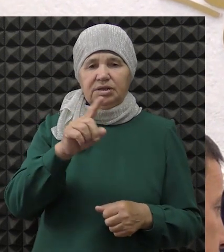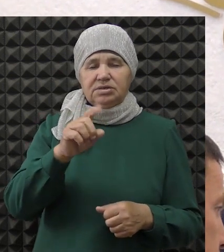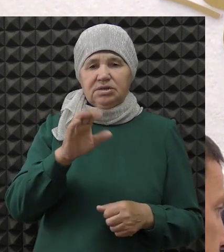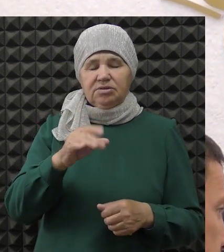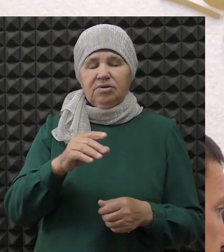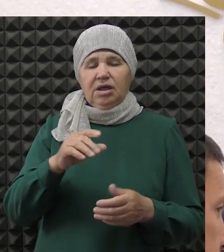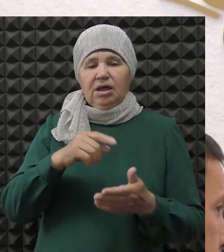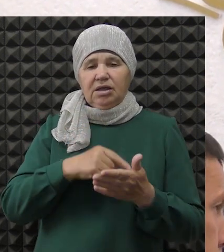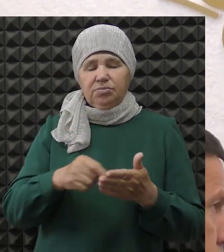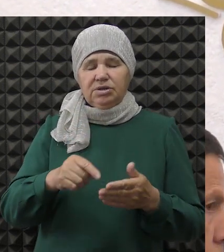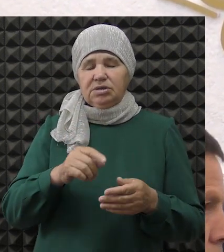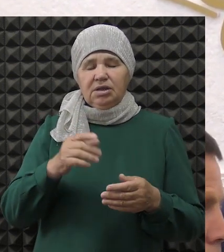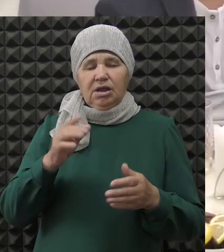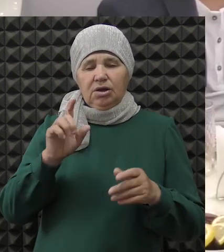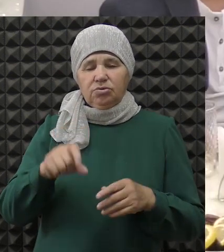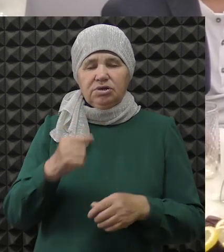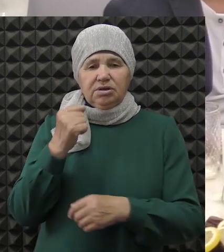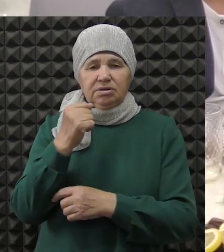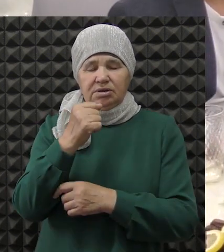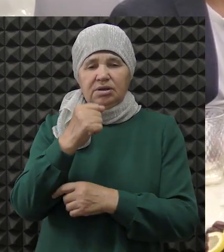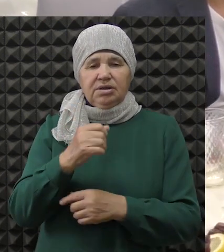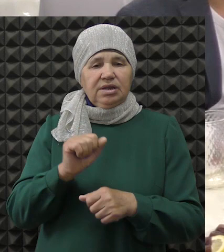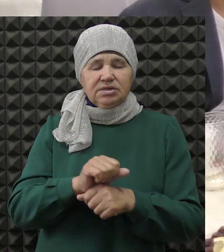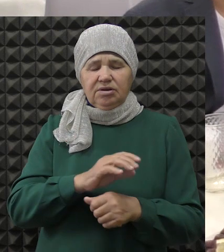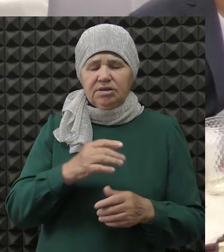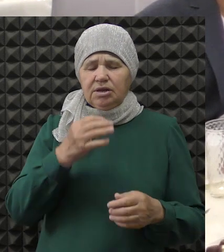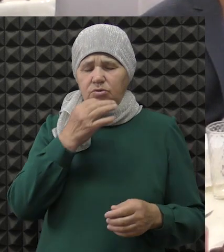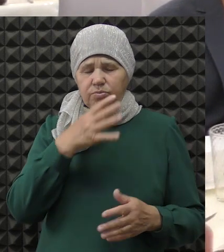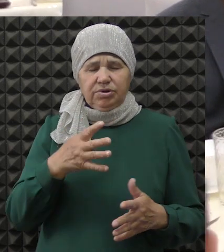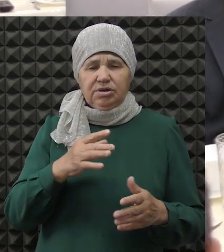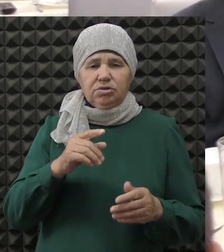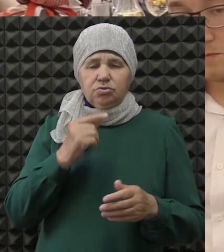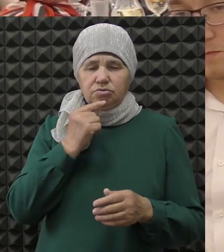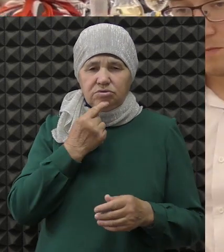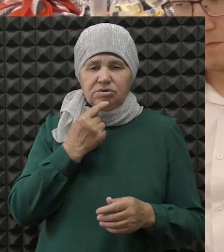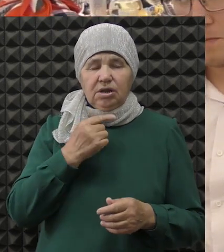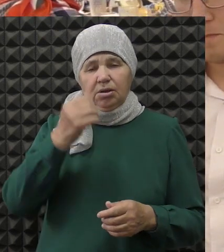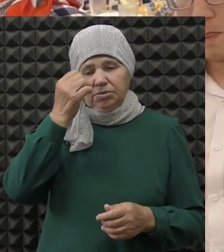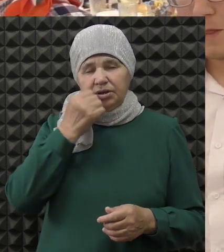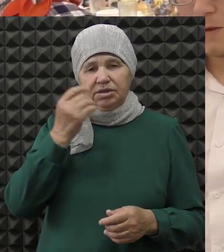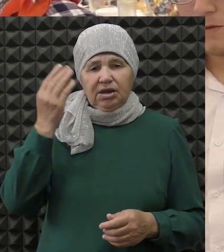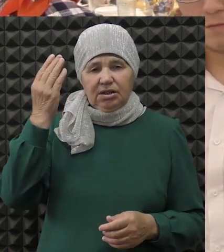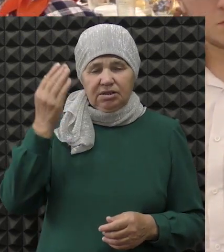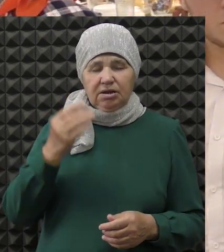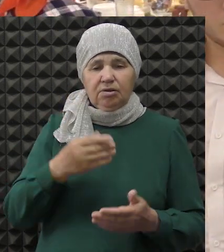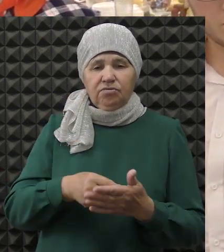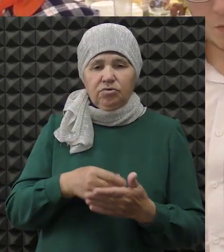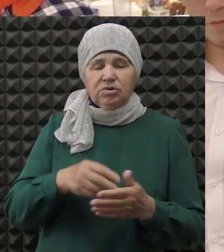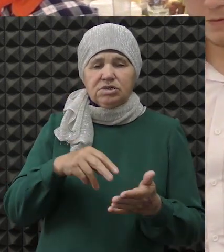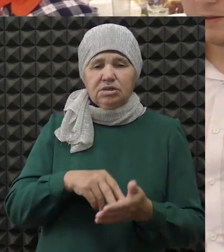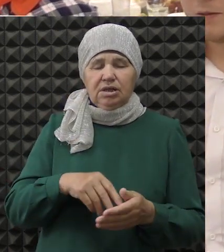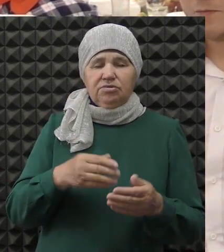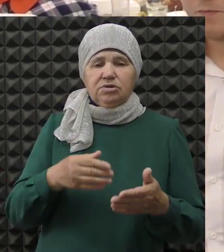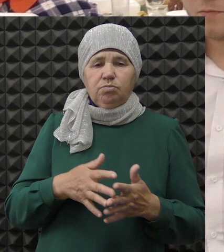попечители – это друзья, которые не оставляют без поддержки, несмотря ни на какие кризисы. Благодаря Аллаху социальных проектов фонда